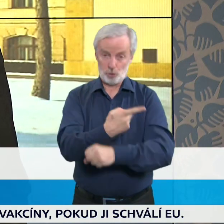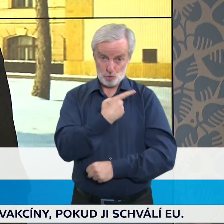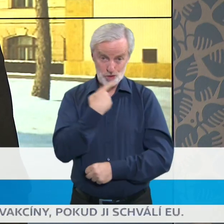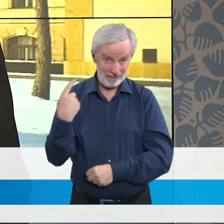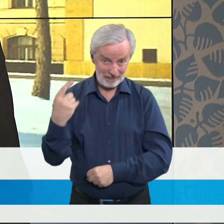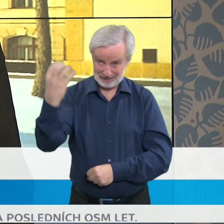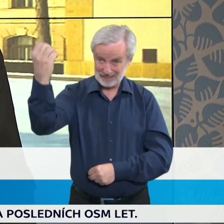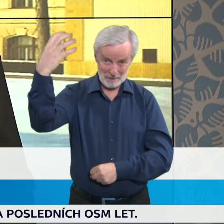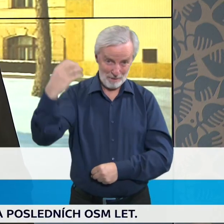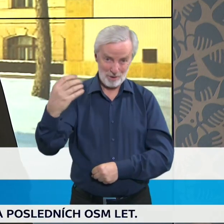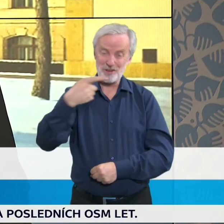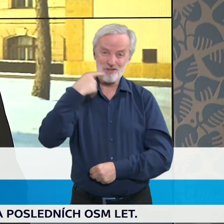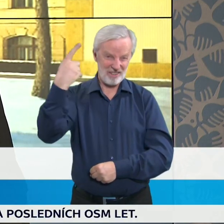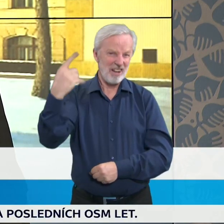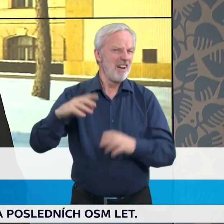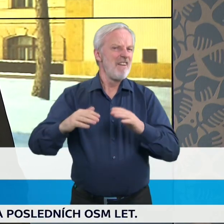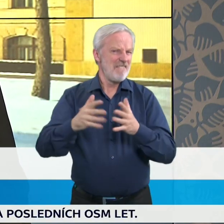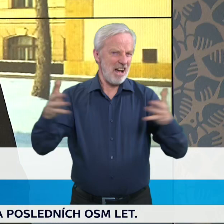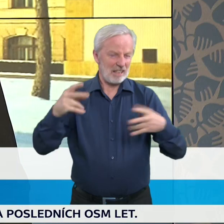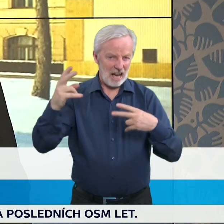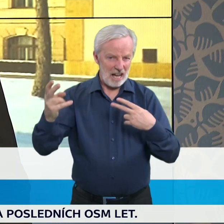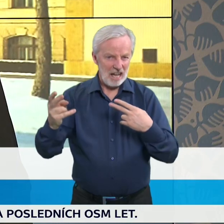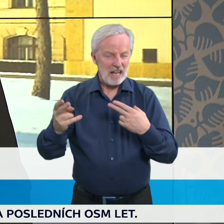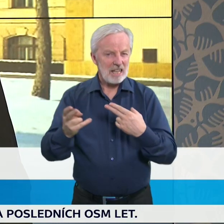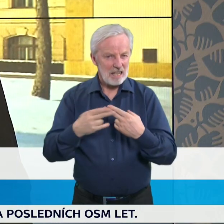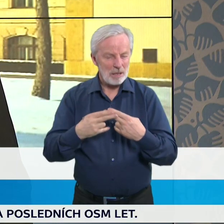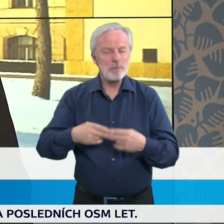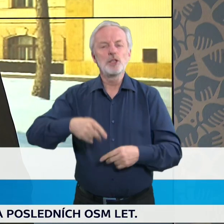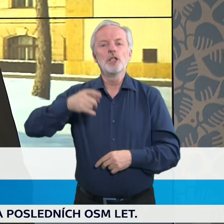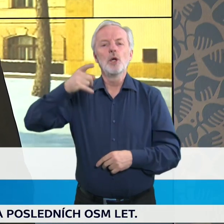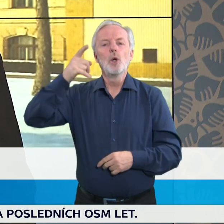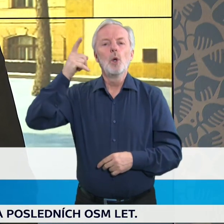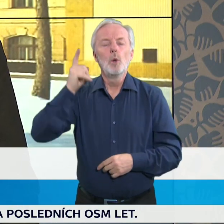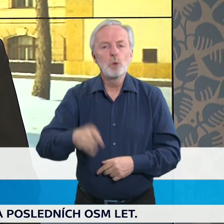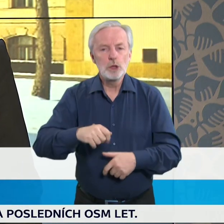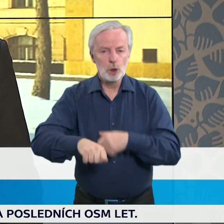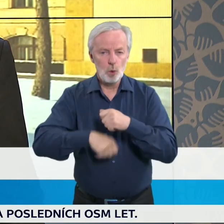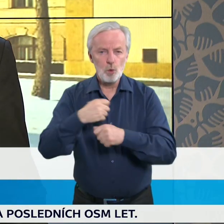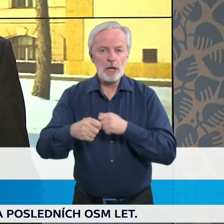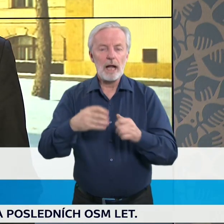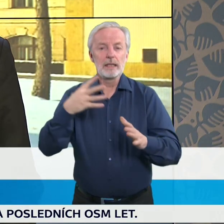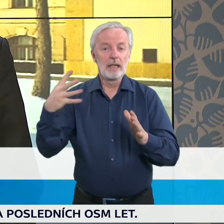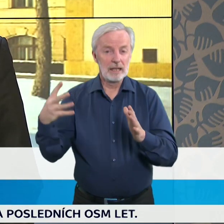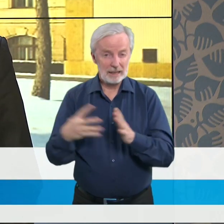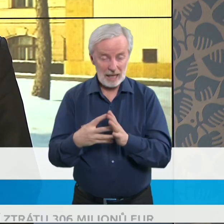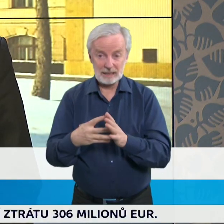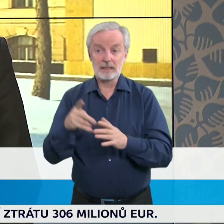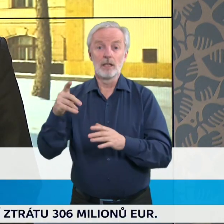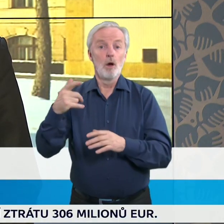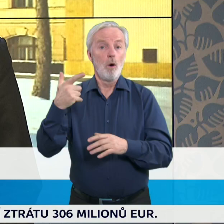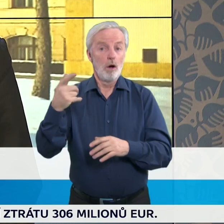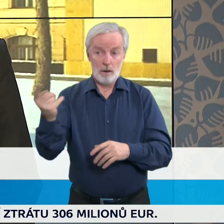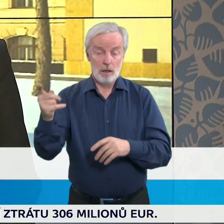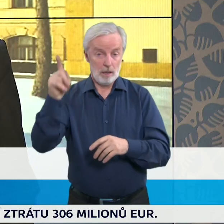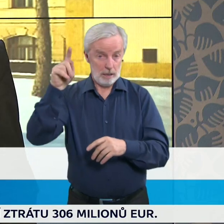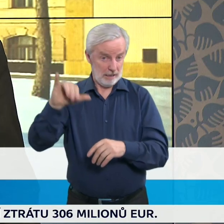republiky, tak je nutné udělat si druhý test, který je možné udělat do 5 dnů od přicestování. V tomto